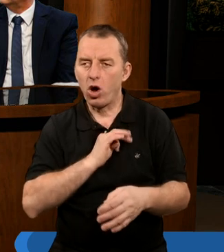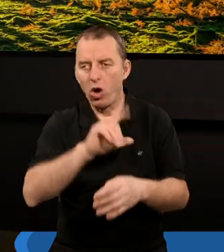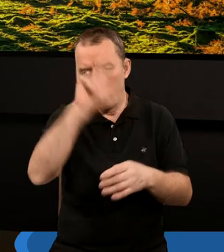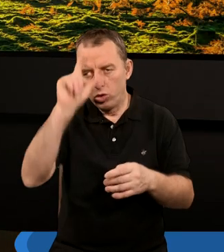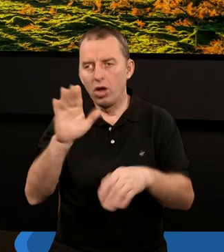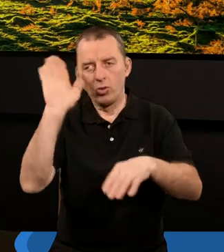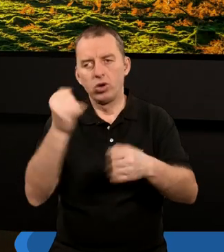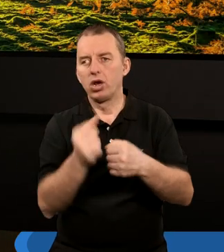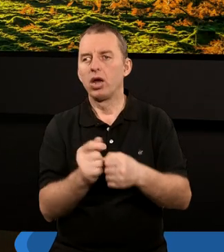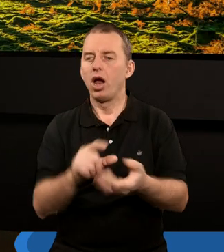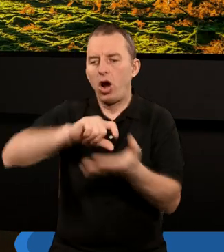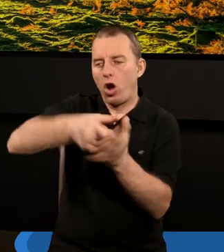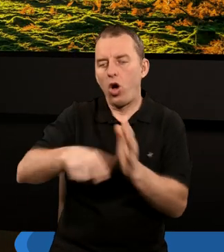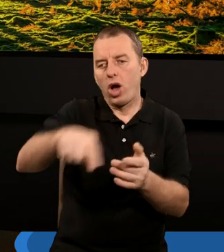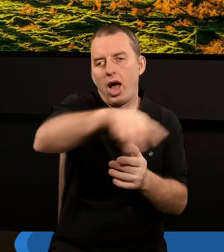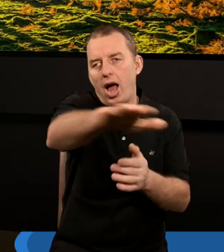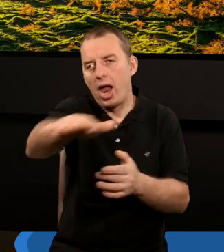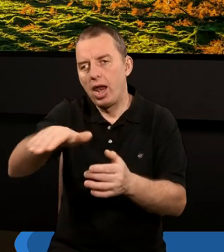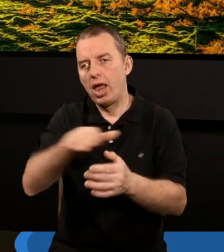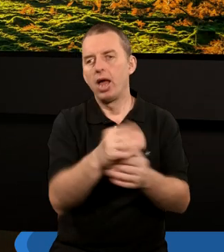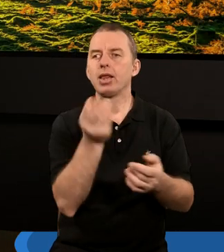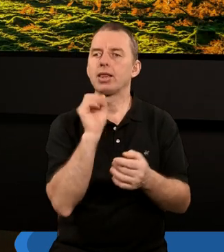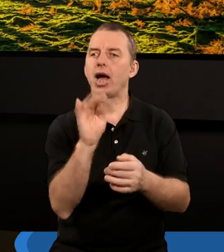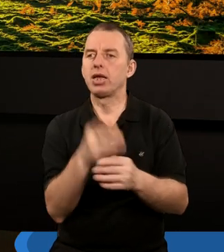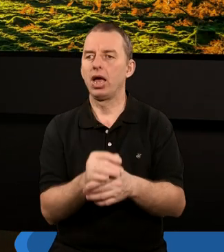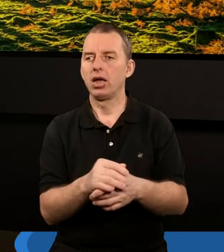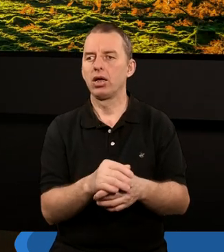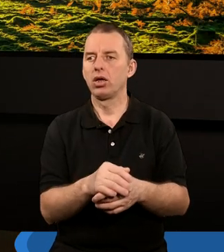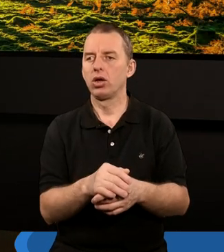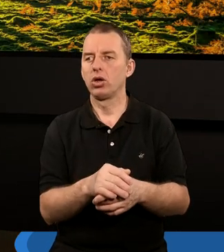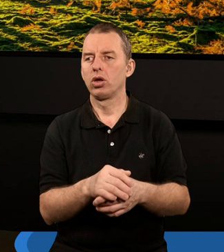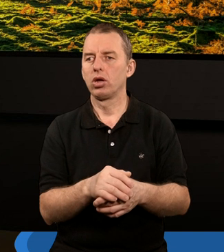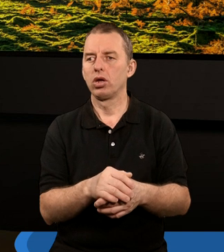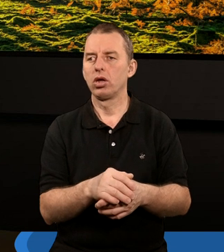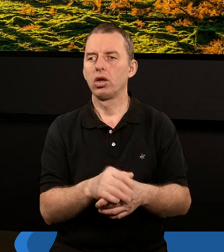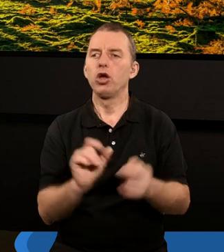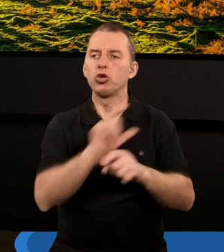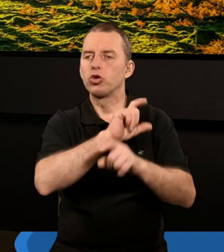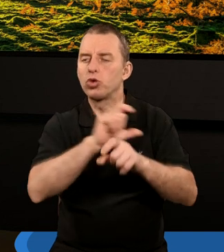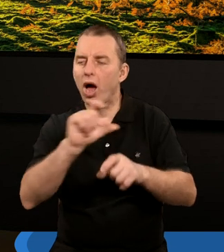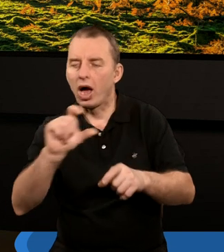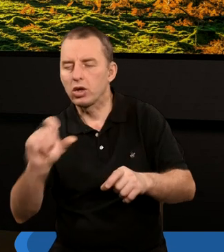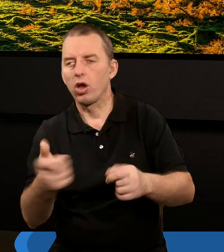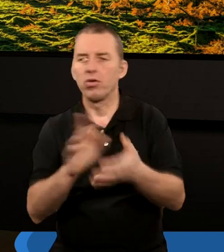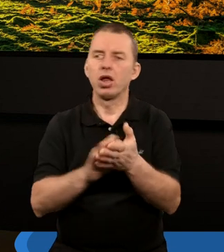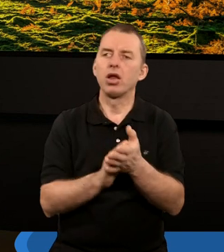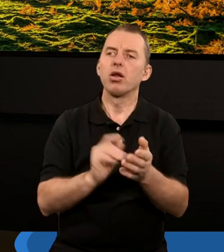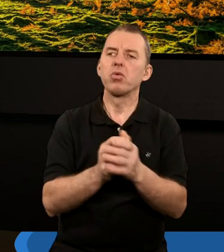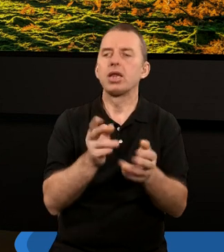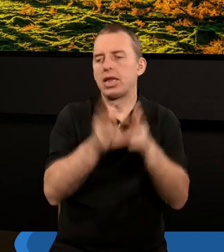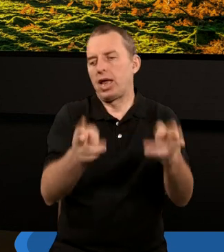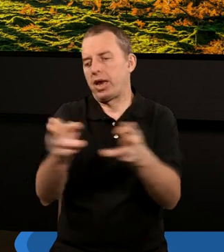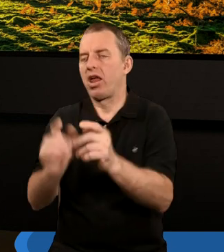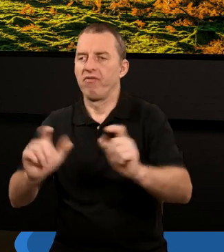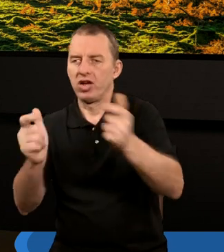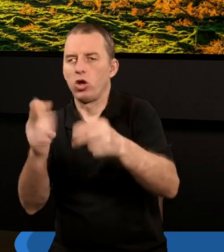To były sądy bardziej lokalne, to były sądy bardziej takie, no jakieś czasowe dotyczące pewnej serii wydarzeń,